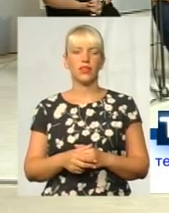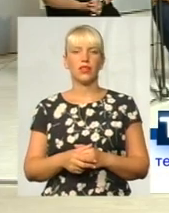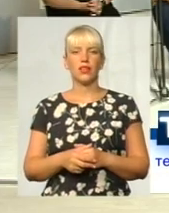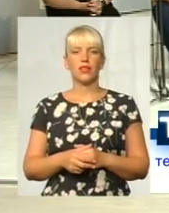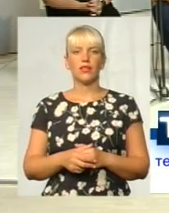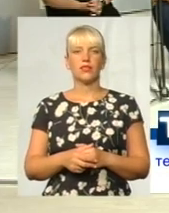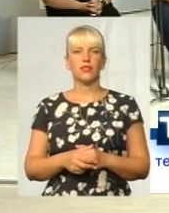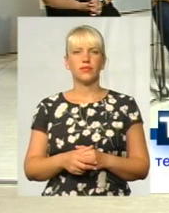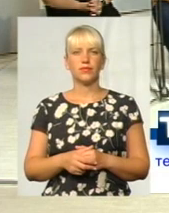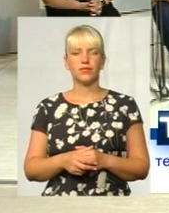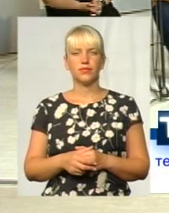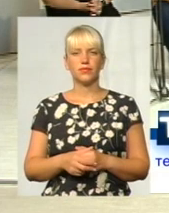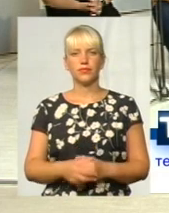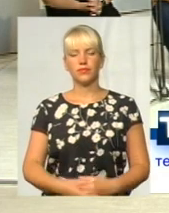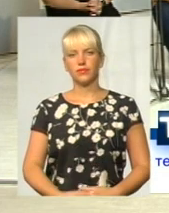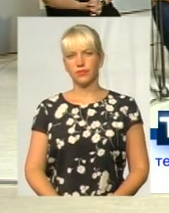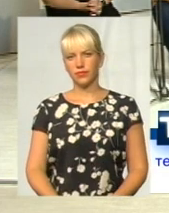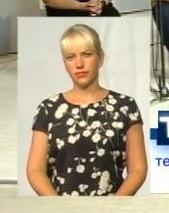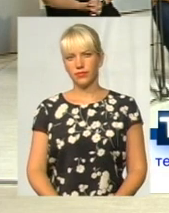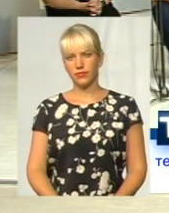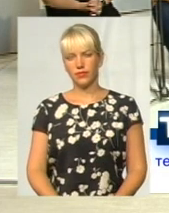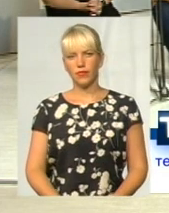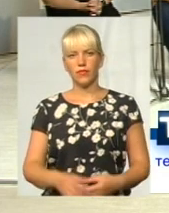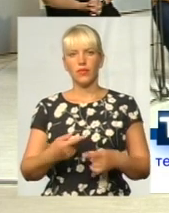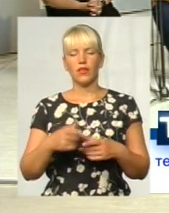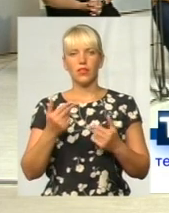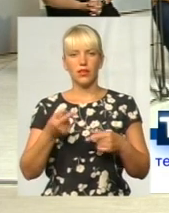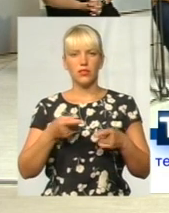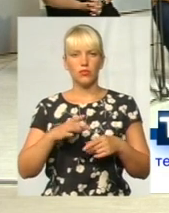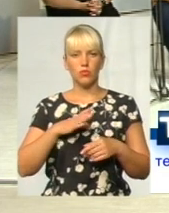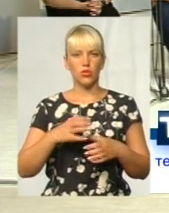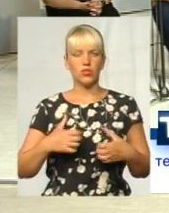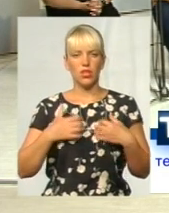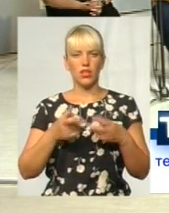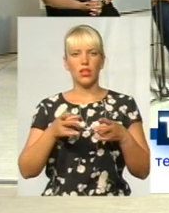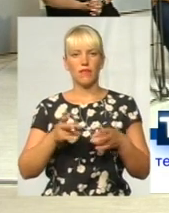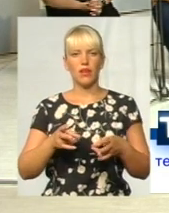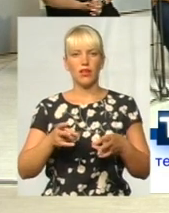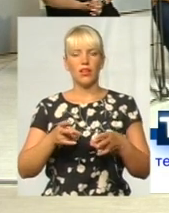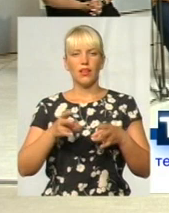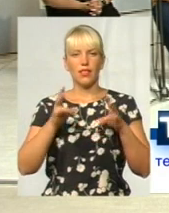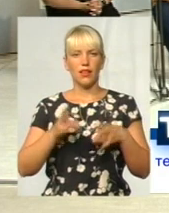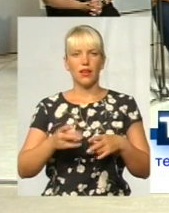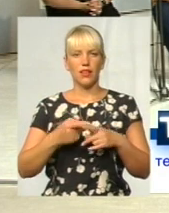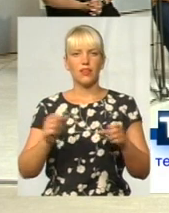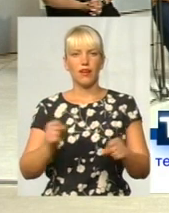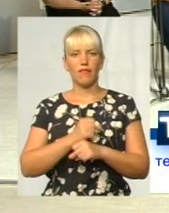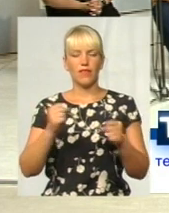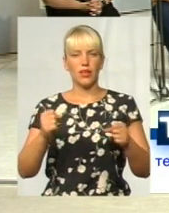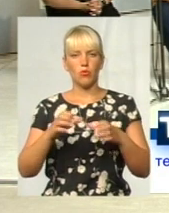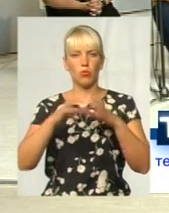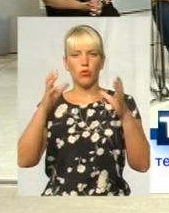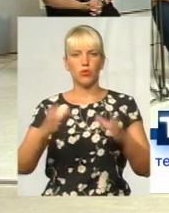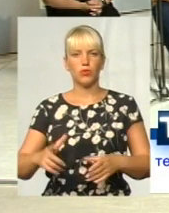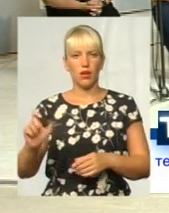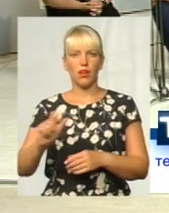Ну, дійсно, сталася жертва трагедія. Вибуху побутовий балон в БТП-шому будинку на другому